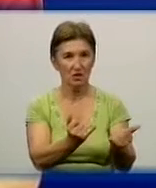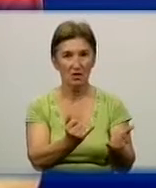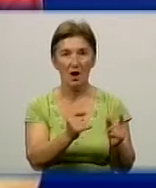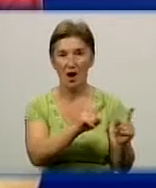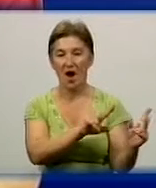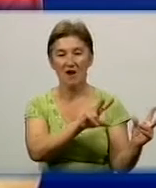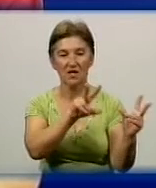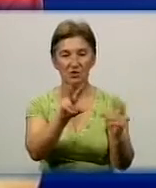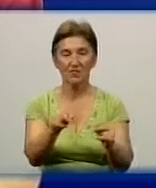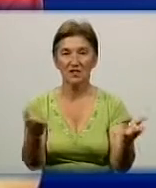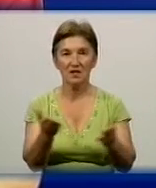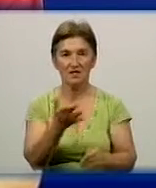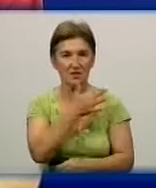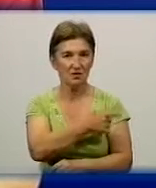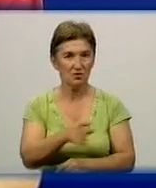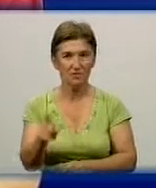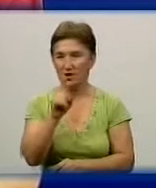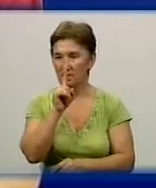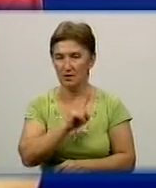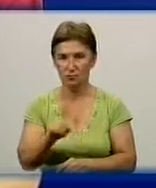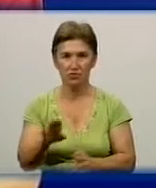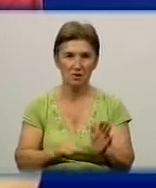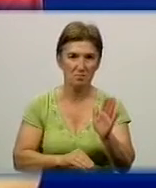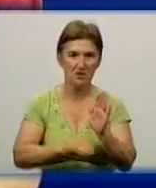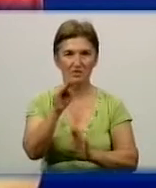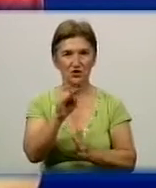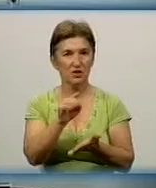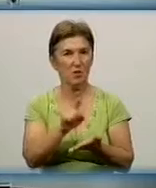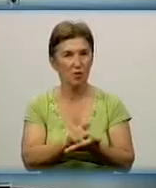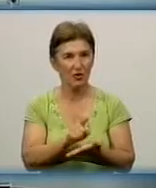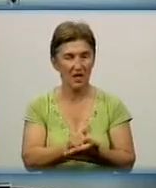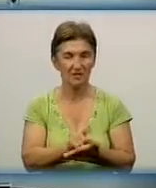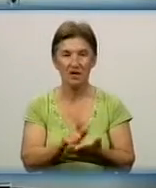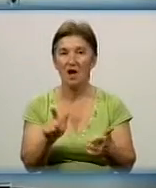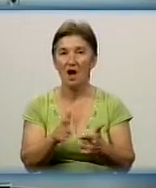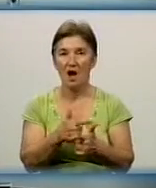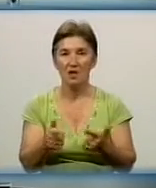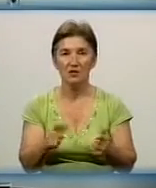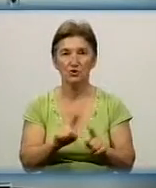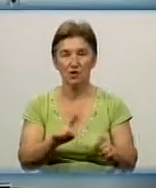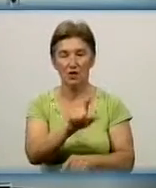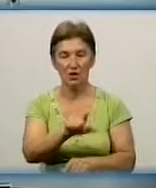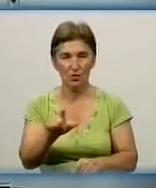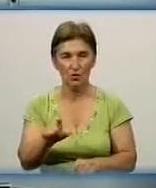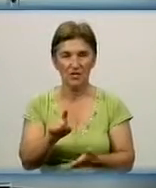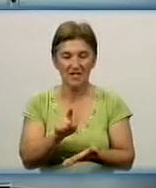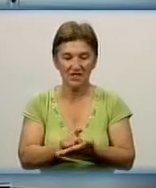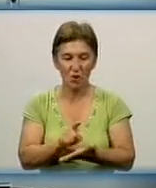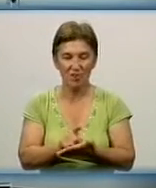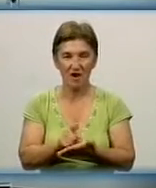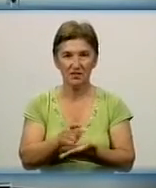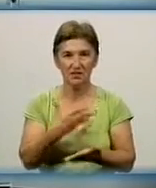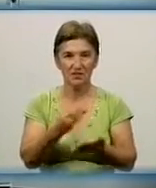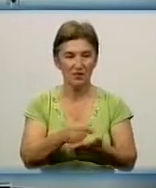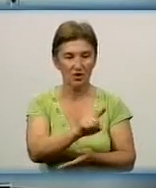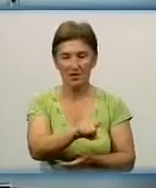якийсь термін, що не буде підвищити податки, там 3-4 роки, але за це люди повинні страхувати своїх робітників на